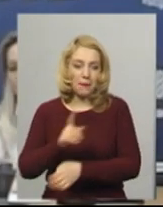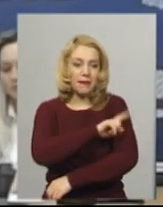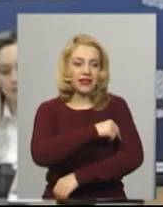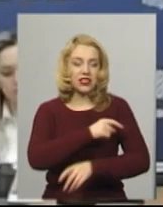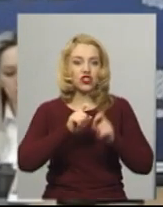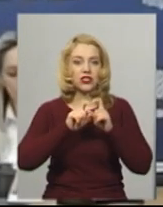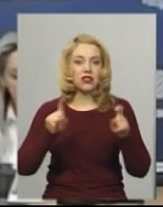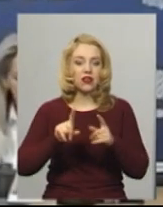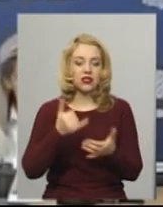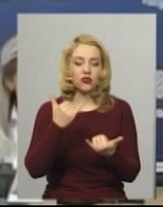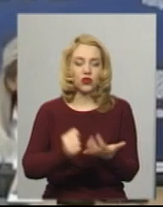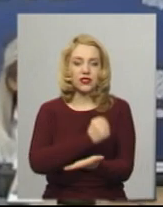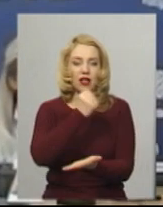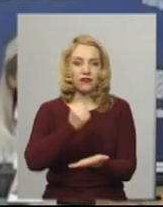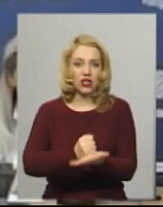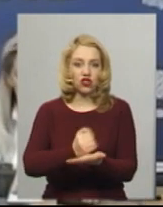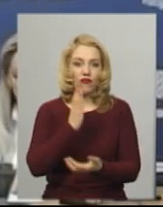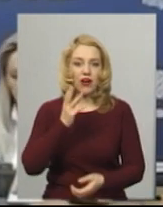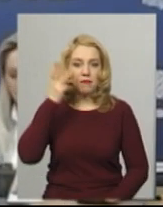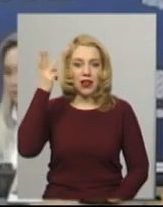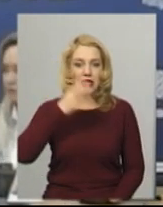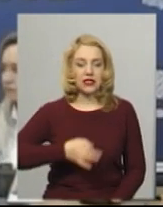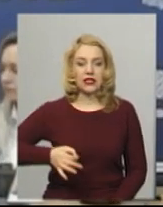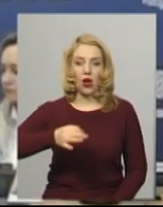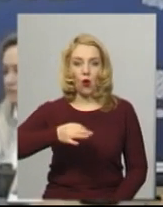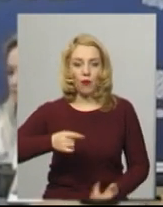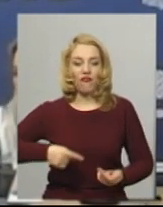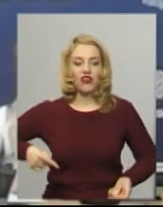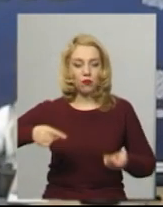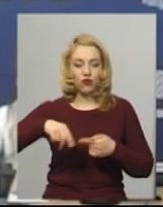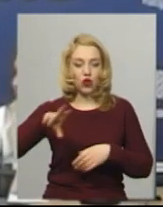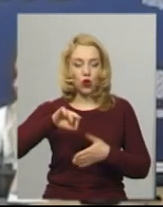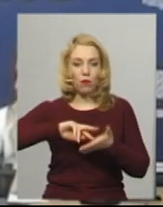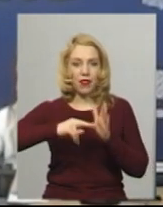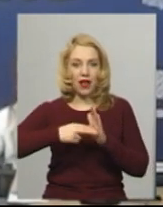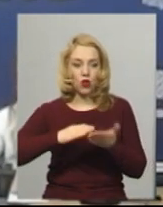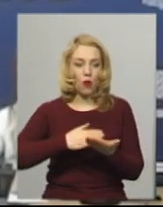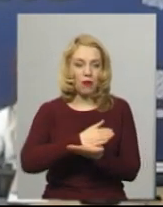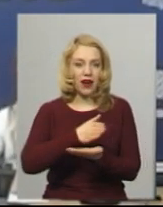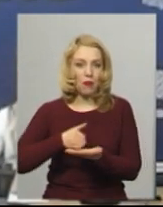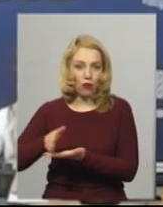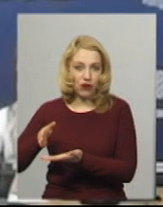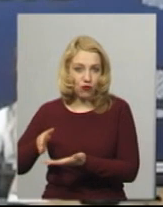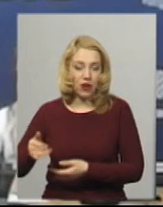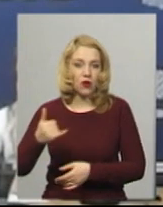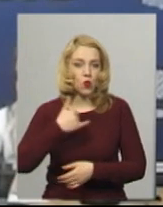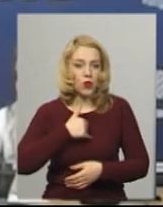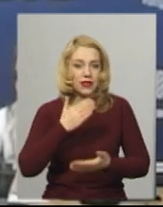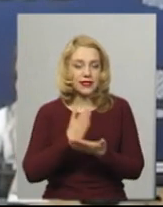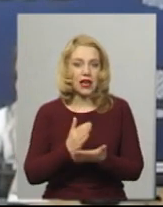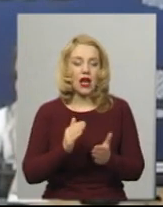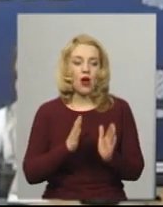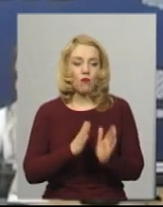на сьогодні затверджені в Хмельницькій області. Відповідно до плану перепрофілювання, у нас є послідовність